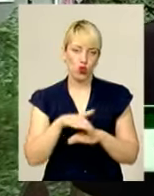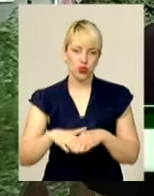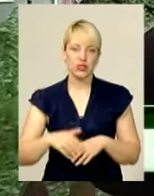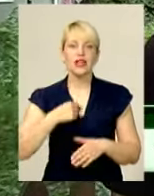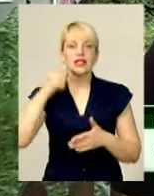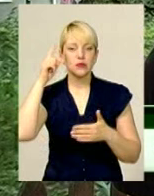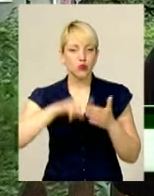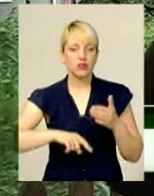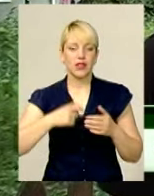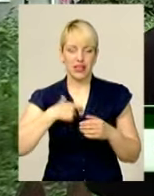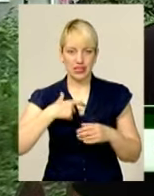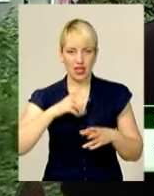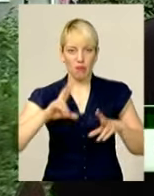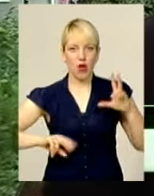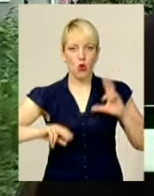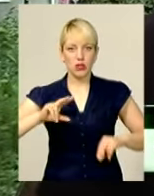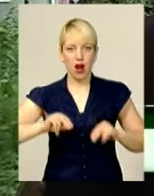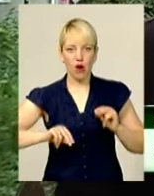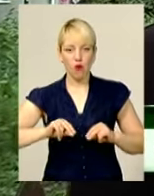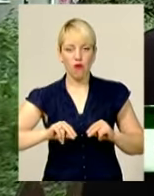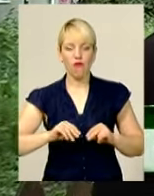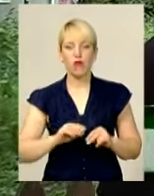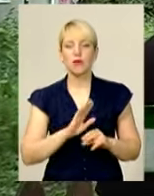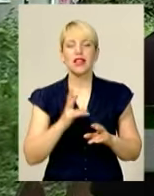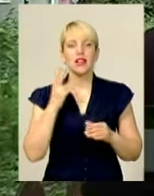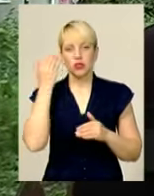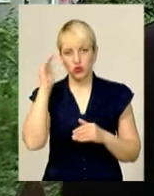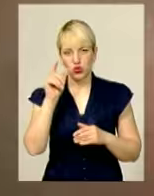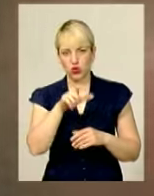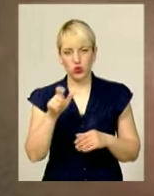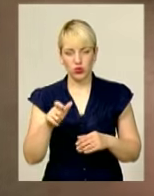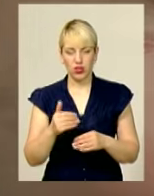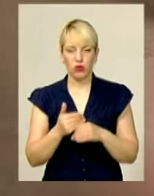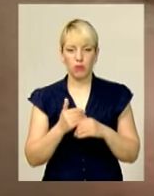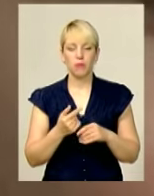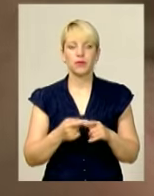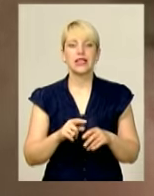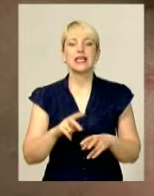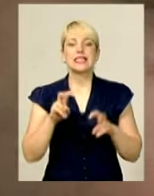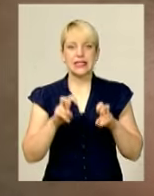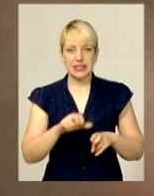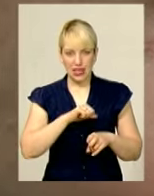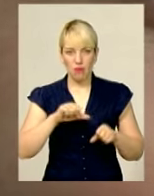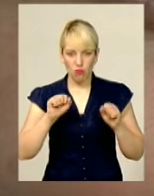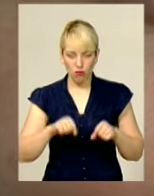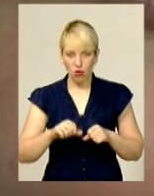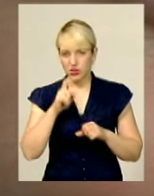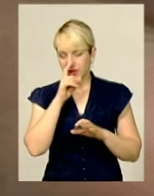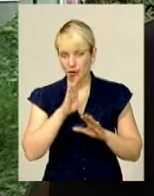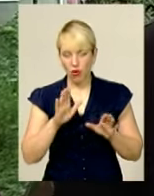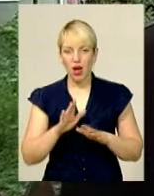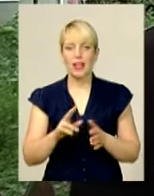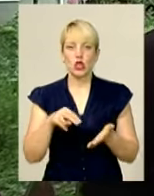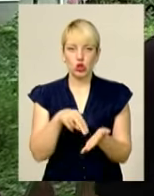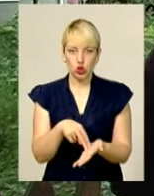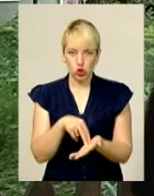на себе буде розраховувати, а не на допомогу посторонніх людей. Сидіти сам може, більш-менш непогано. Стоїть